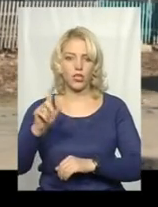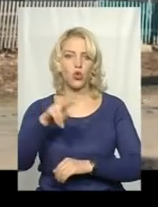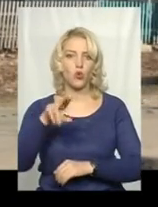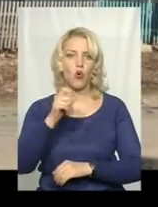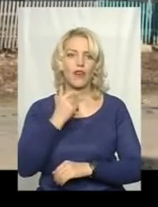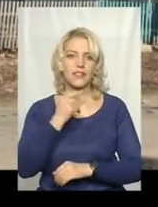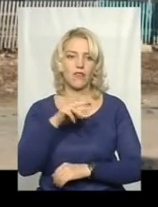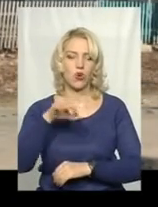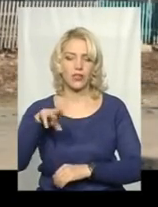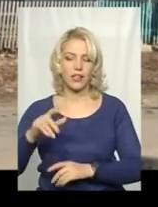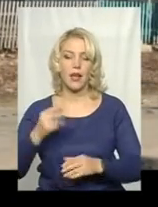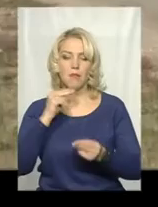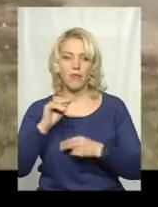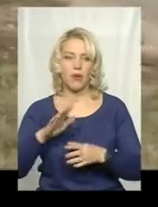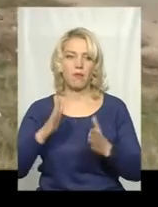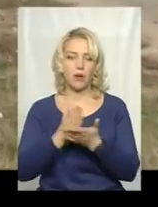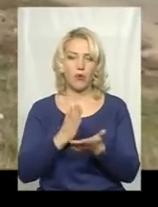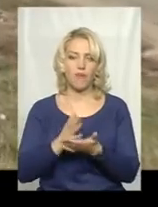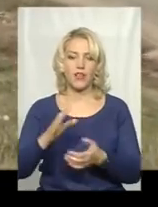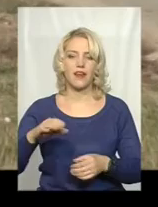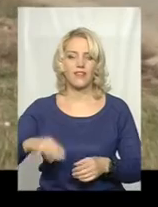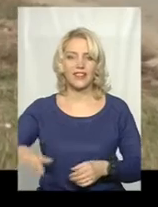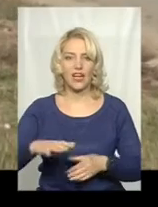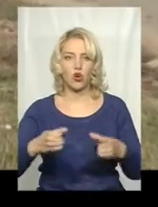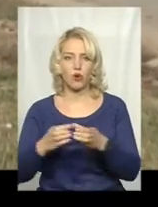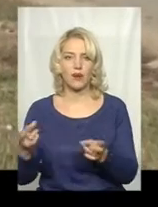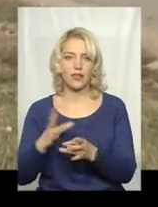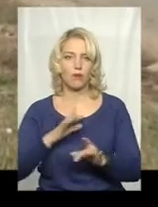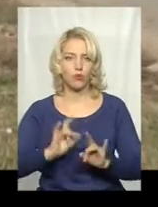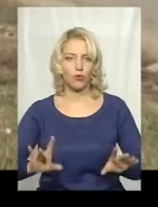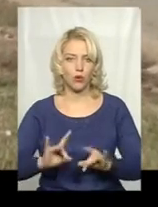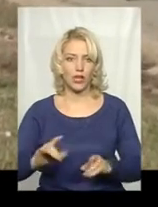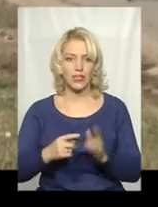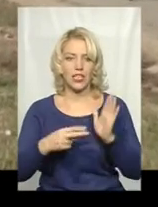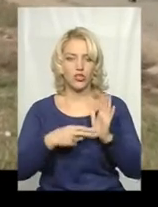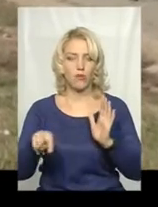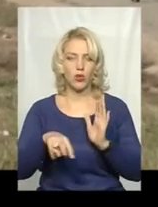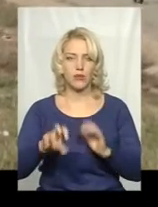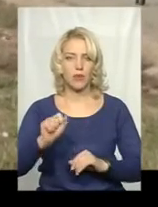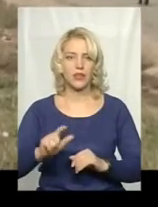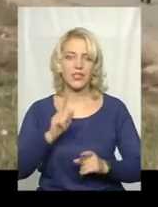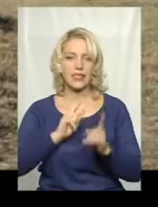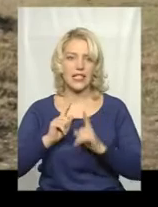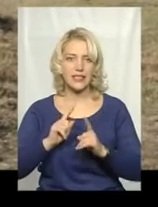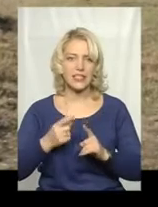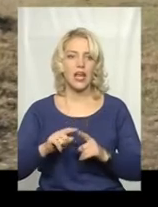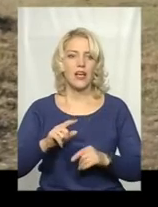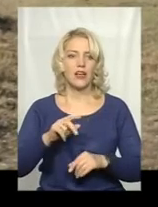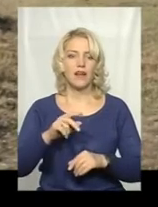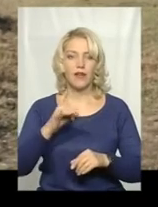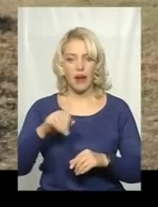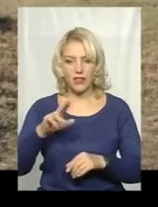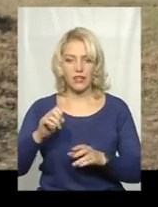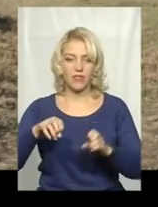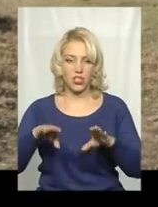ОТГ. Переваги перебування в терегромаді, каже Наталія України, здовелося пояснювати. Із 7 листопада на сесії сільської ради депутати вирішили,